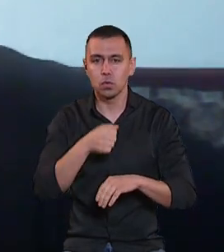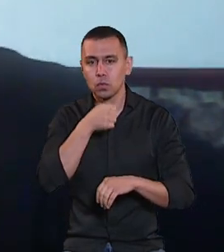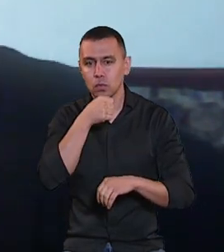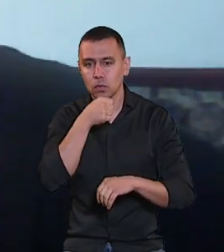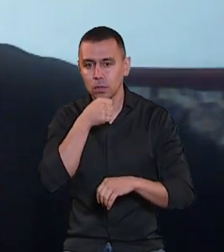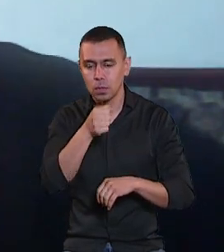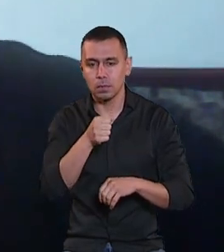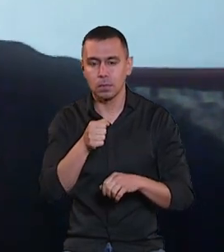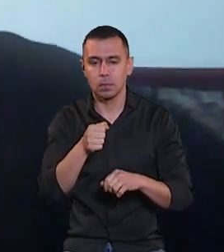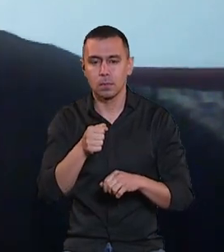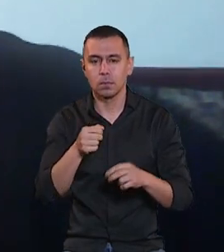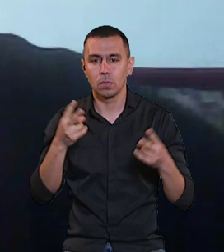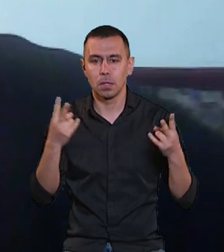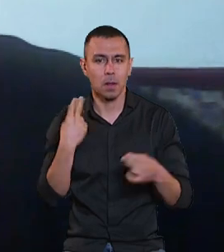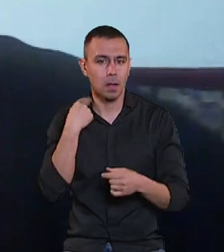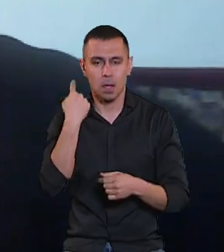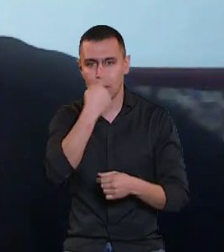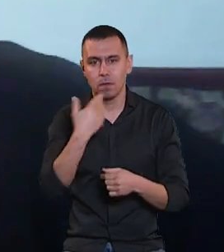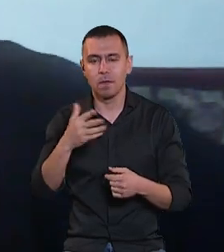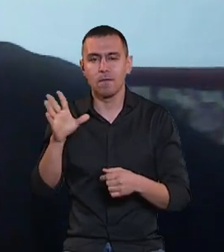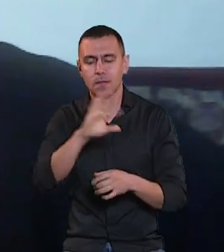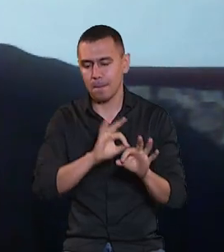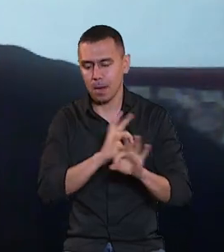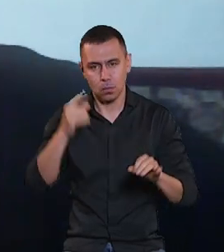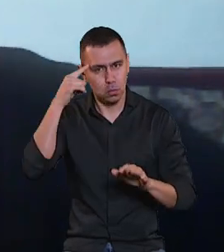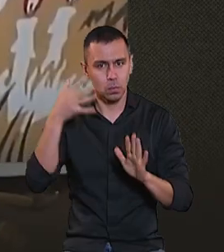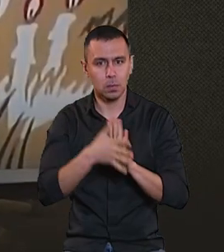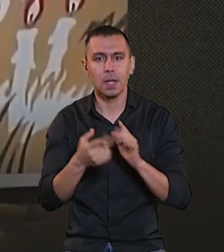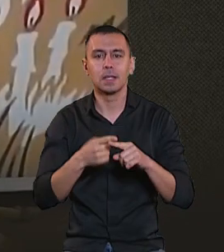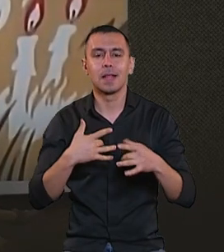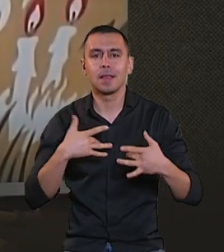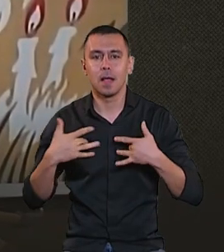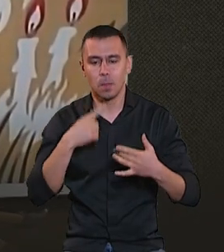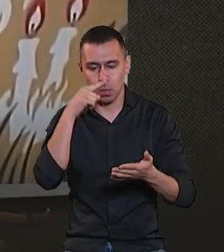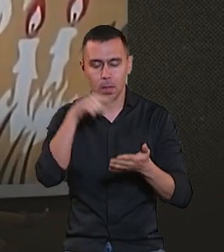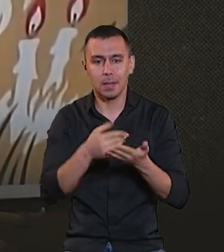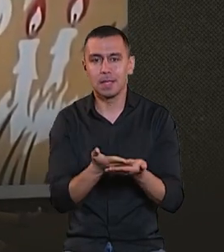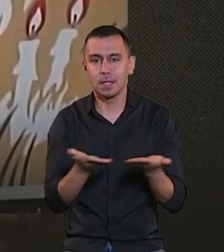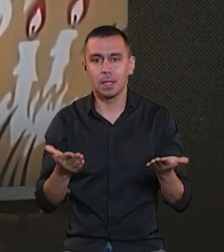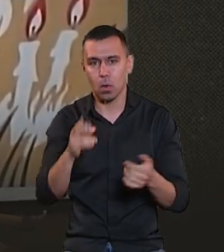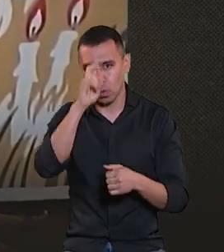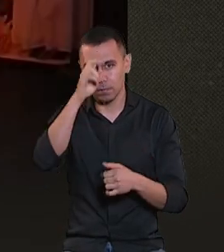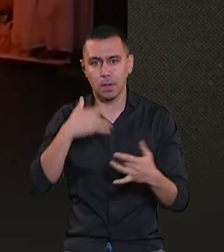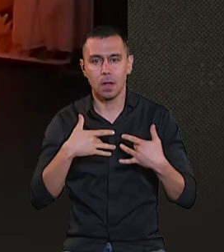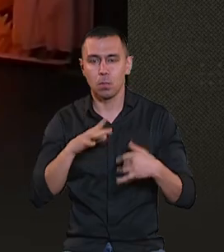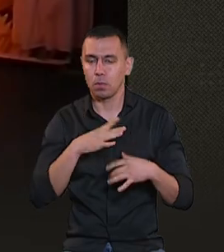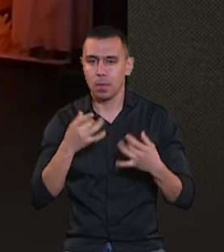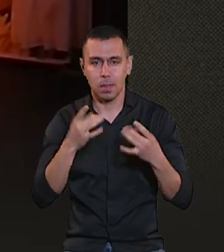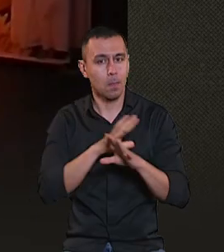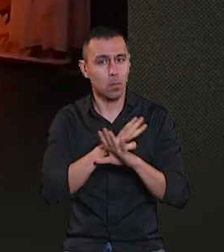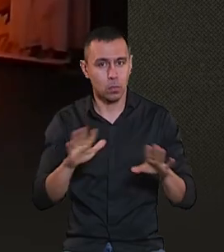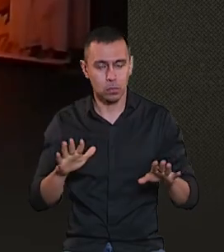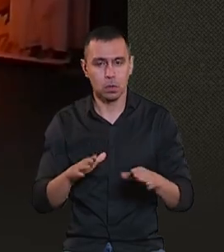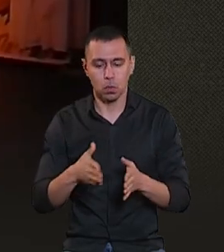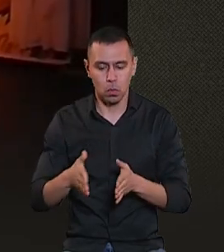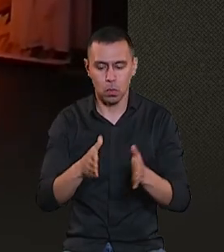англійська мова. Вони все прекрасно розуміють, що це театр. Потрапити на сцену Королівського театру було непросто, каже митець.